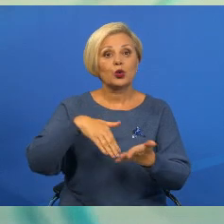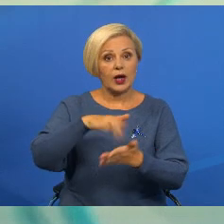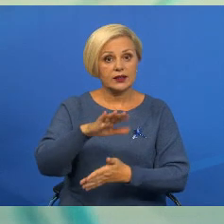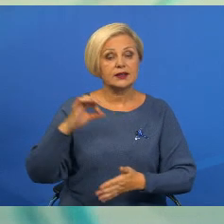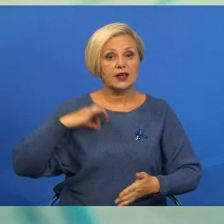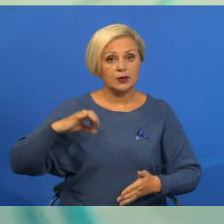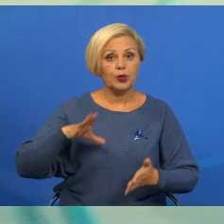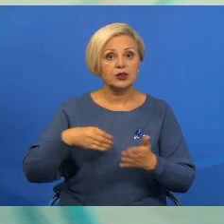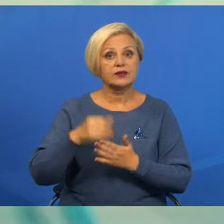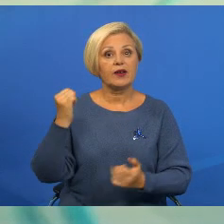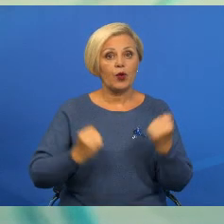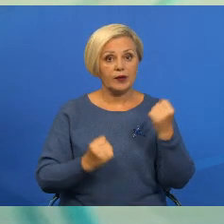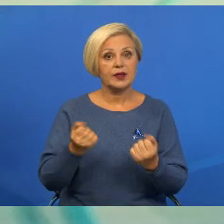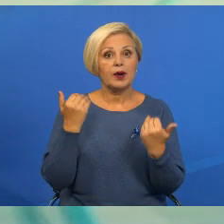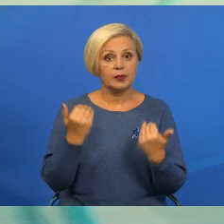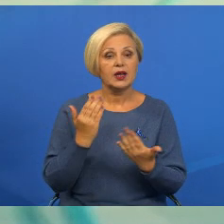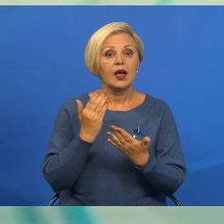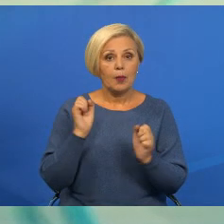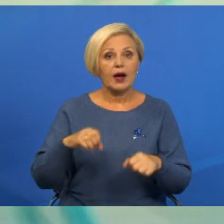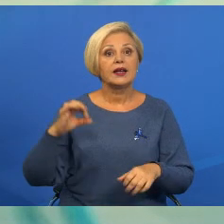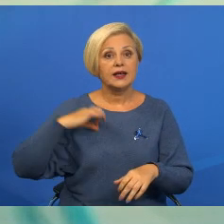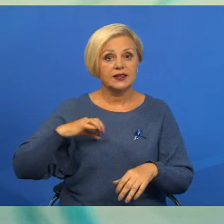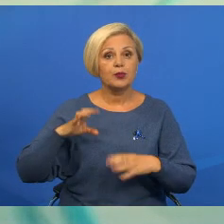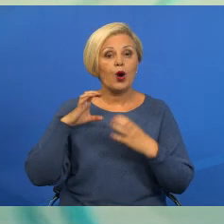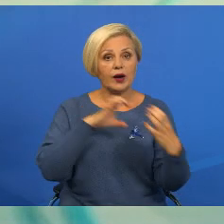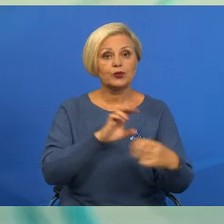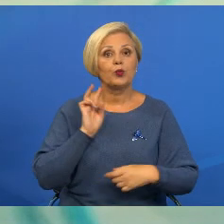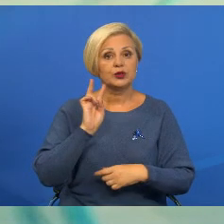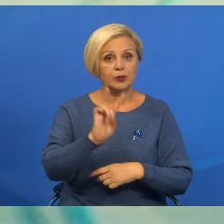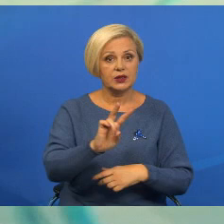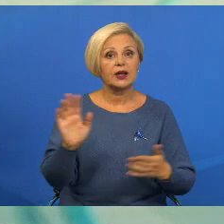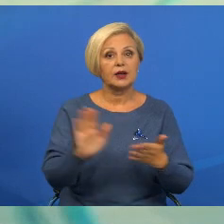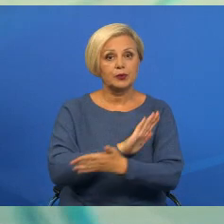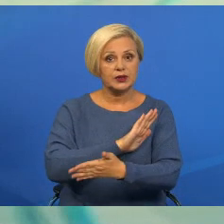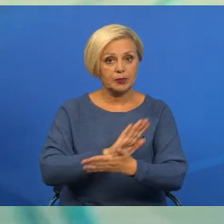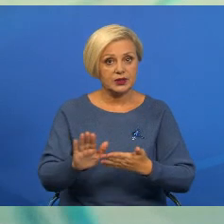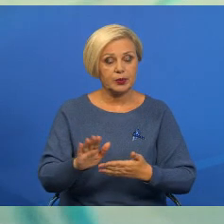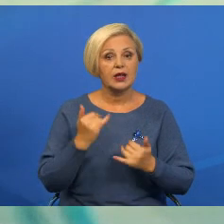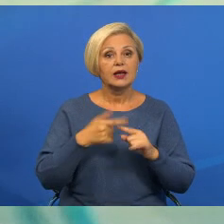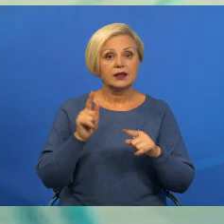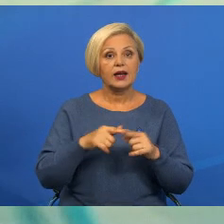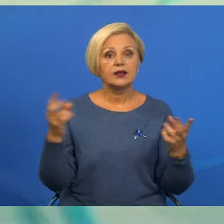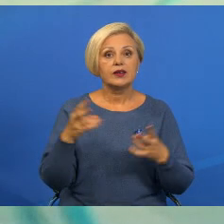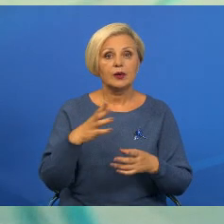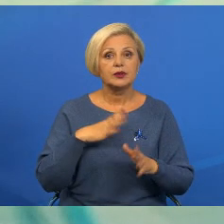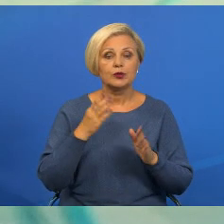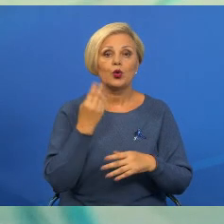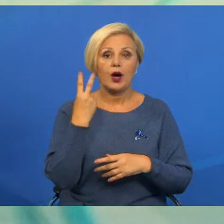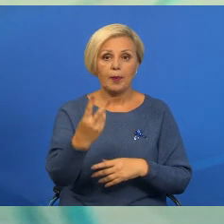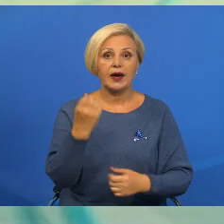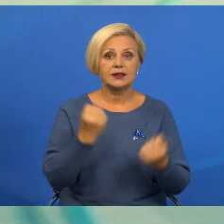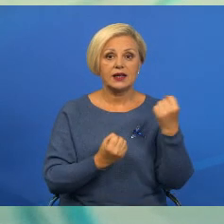выкорыстания своего автомобиля сегодня, могли скоростаться автобусом и троллейбусом бесплатно. Для этого необходимо было предъявить